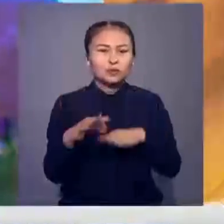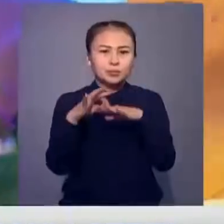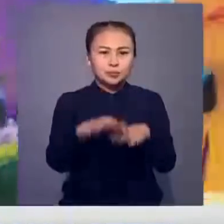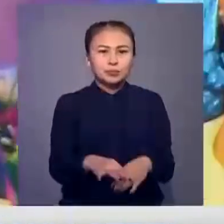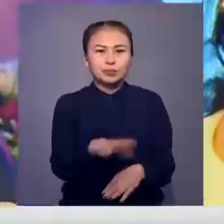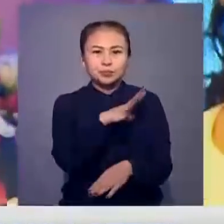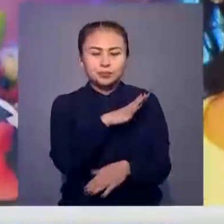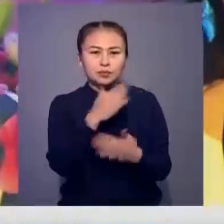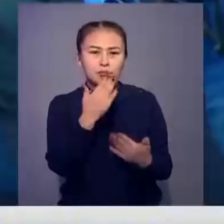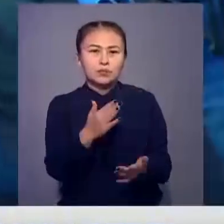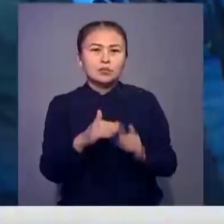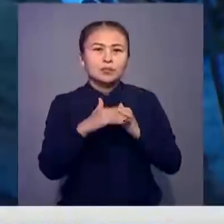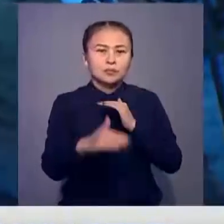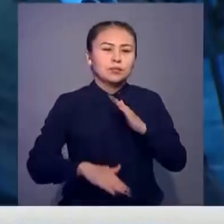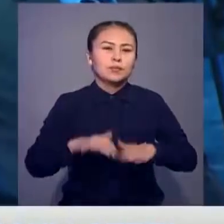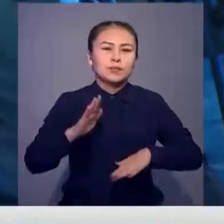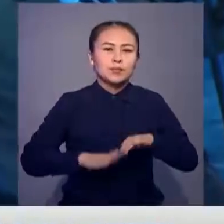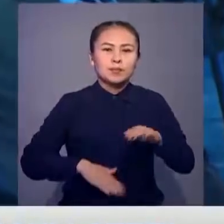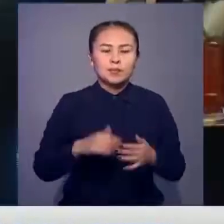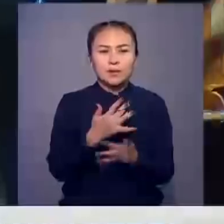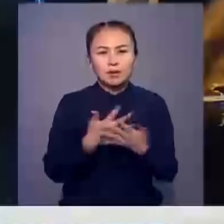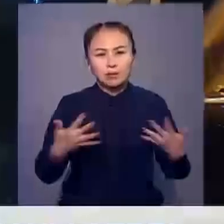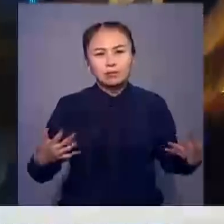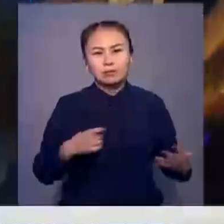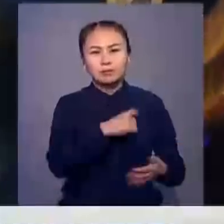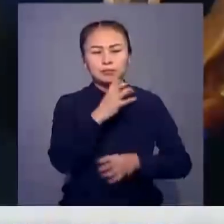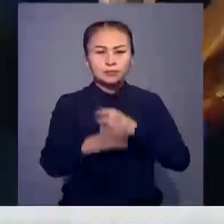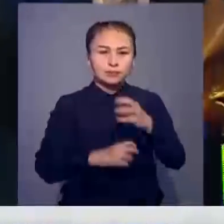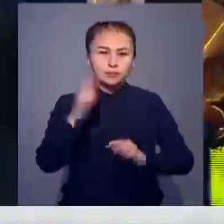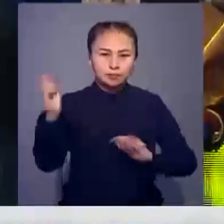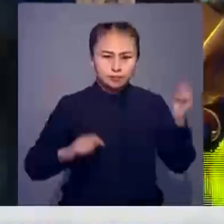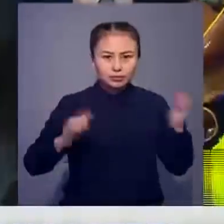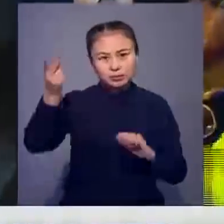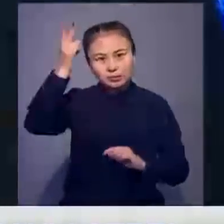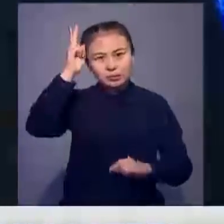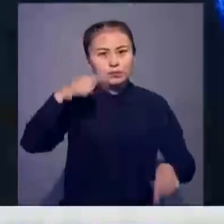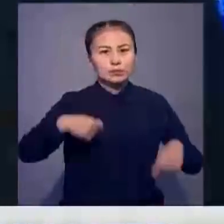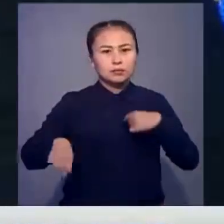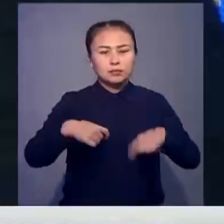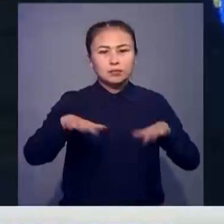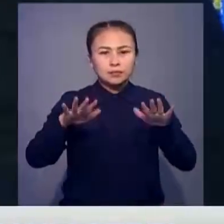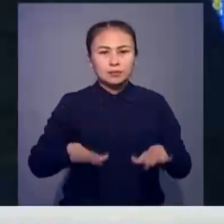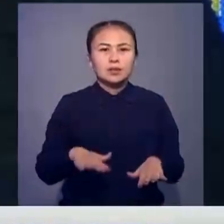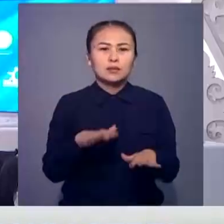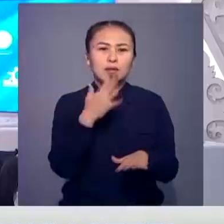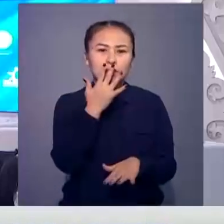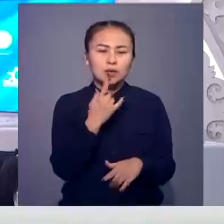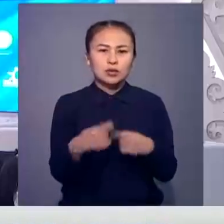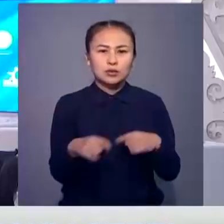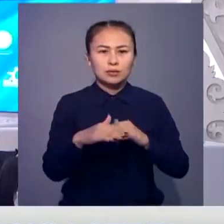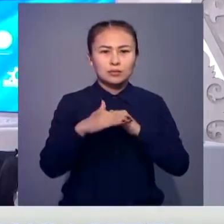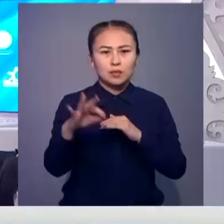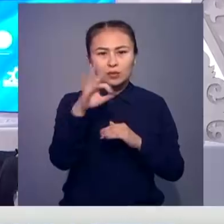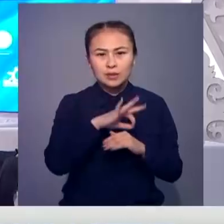өткізеді. Онда жергілікті қолынерішілер, қалқаралық спикерлер, шетелдік ершіліктер, сауда өнеркәсіп палаталары, шетелдік сауда